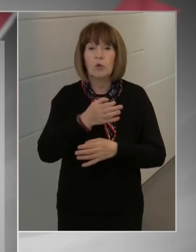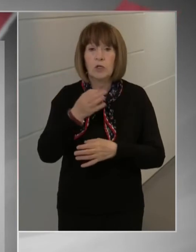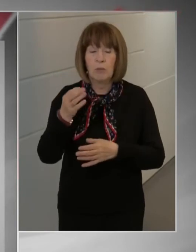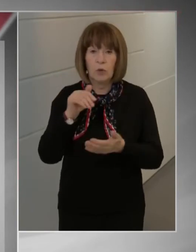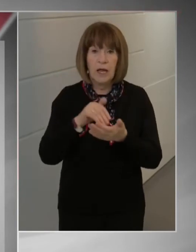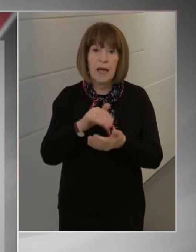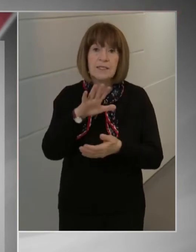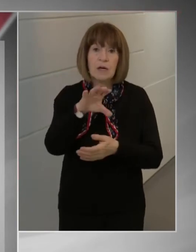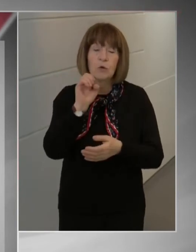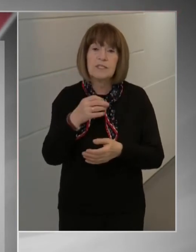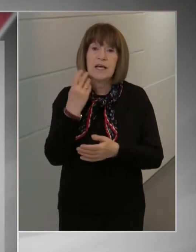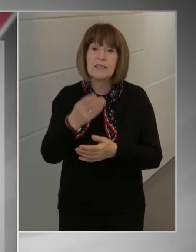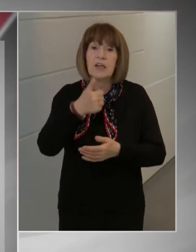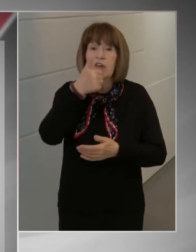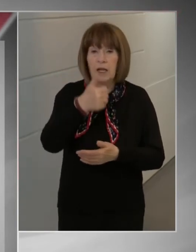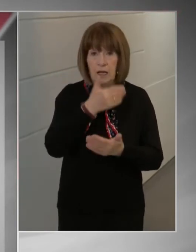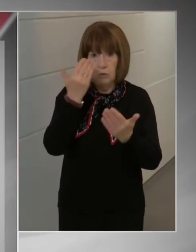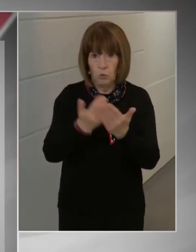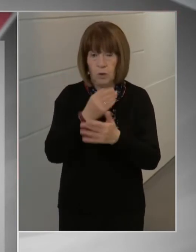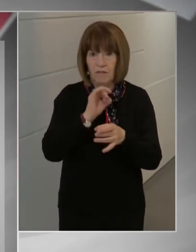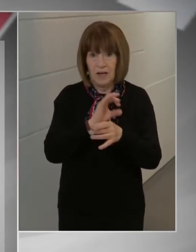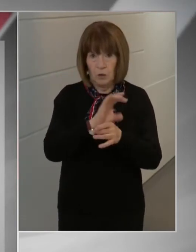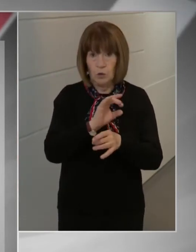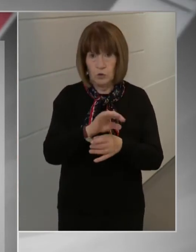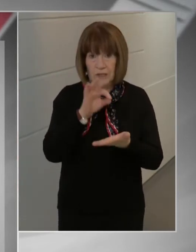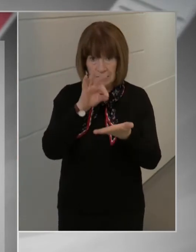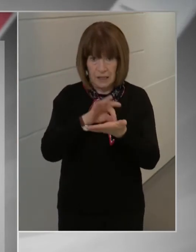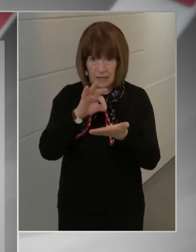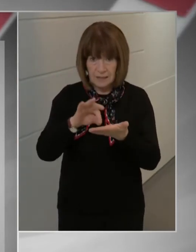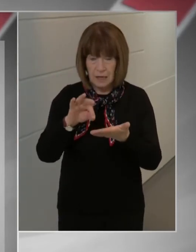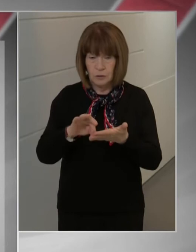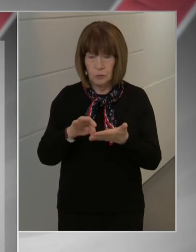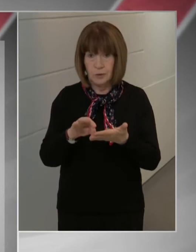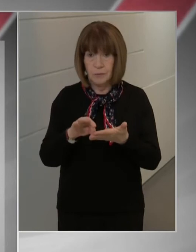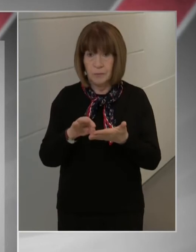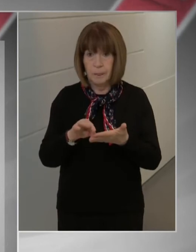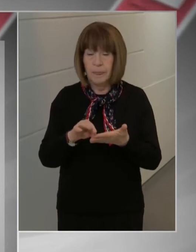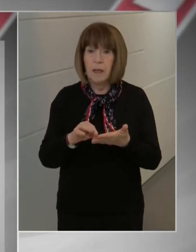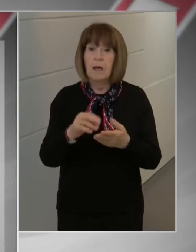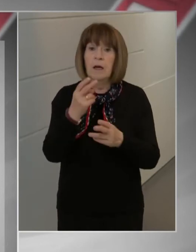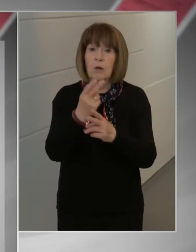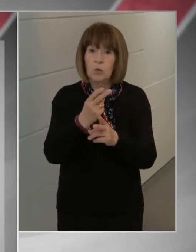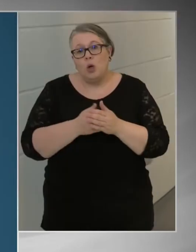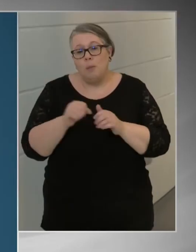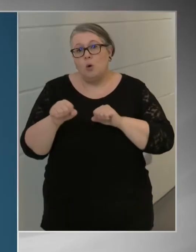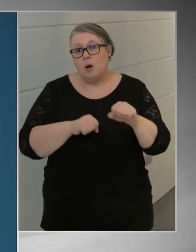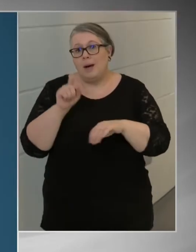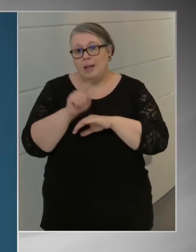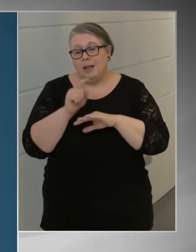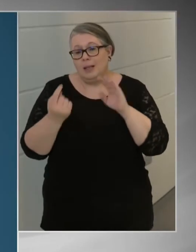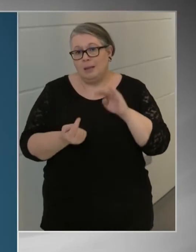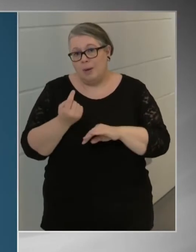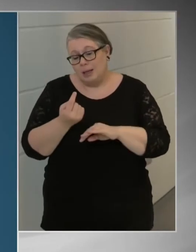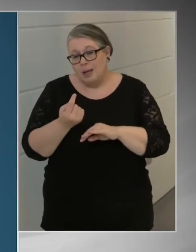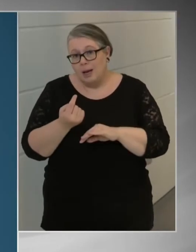elmúlt 24 órában 1541-en nőtt az új fertőzöttek száma és elhúnyt 106 beteg. Müller Cecília elmondta, hogy ezen a